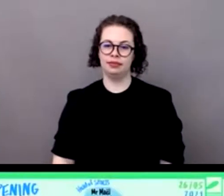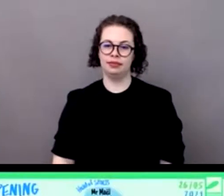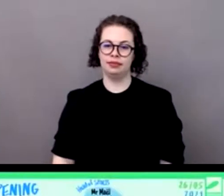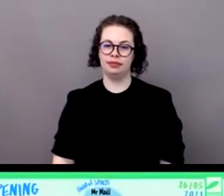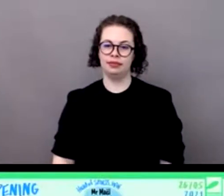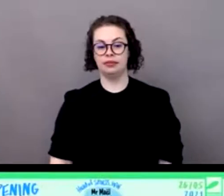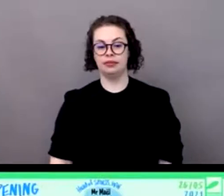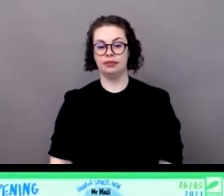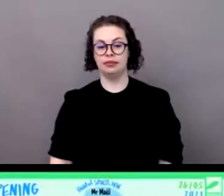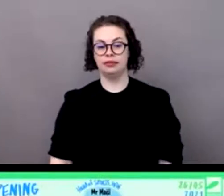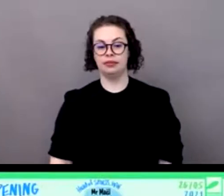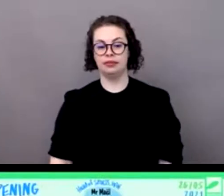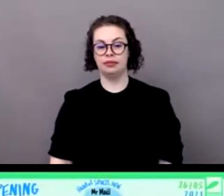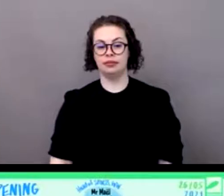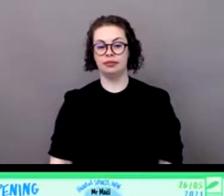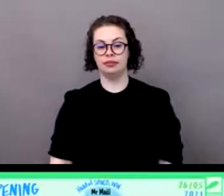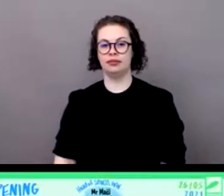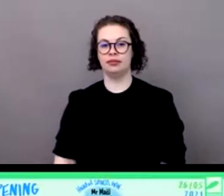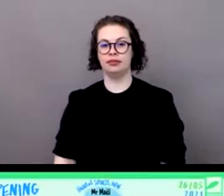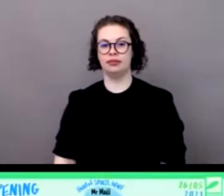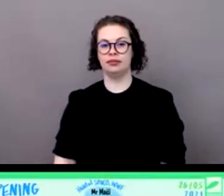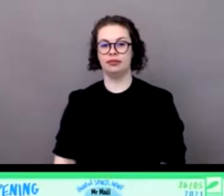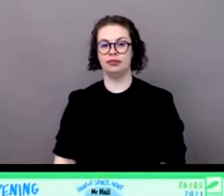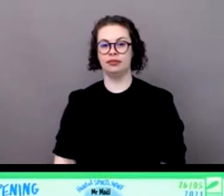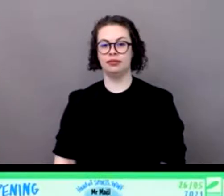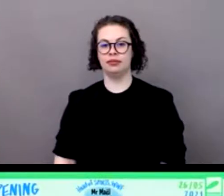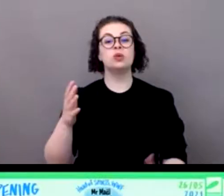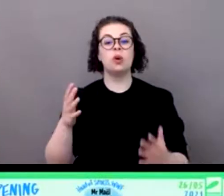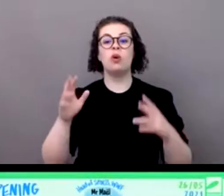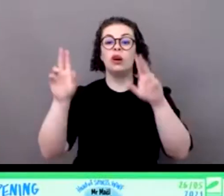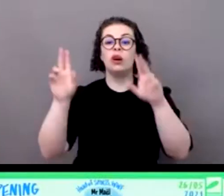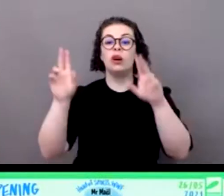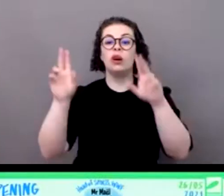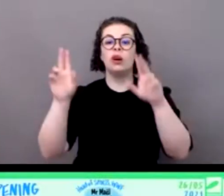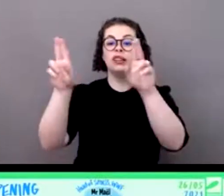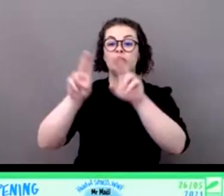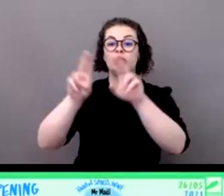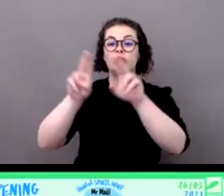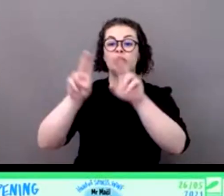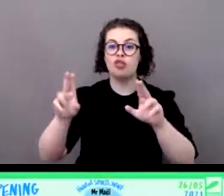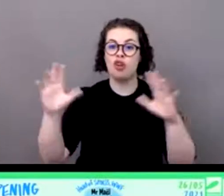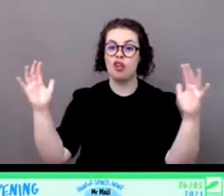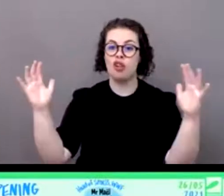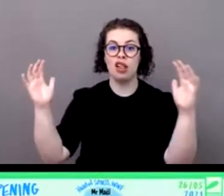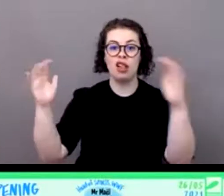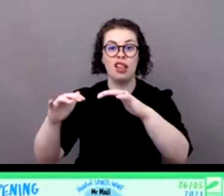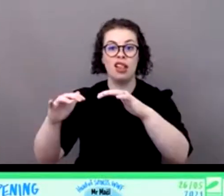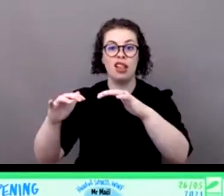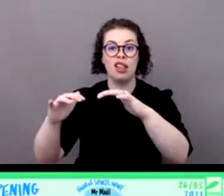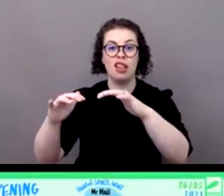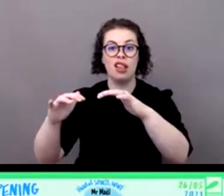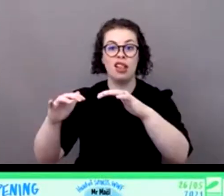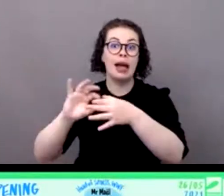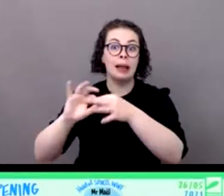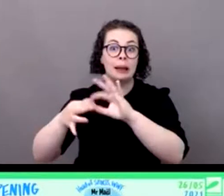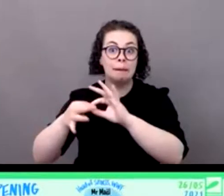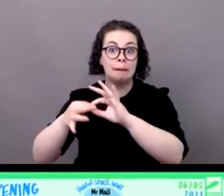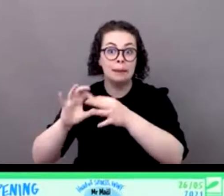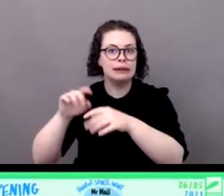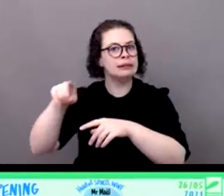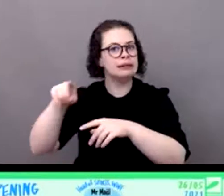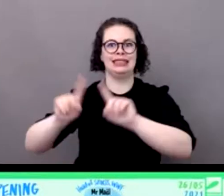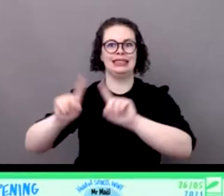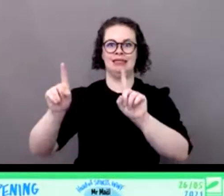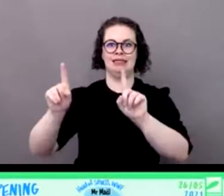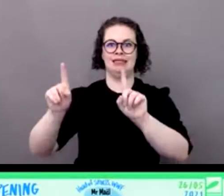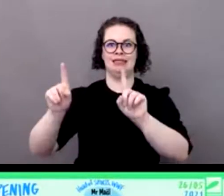ou elle peut aussi ne pas forcément se faire de manière ultra généralisée en tout cas il ya